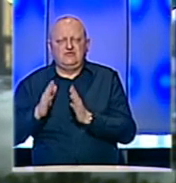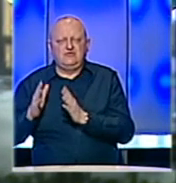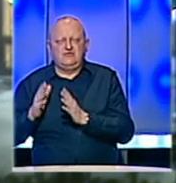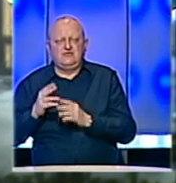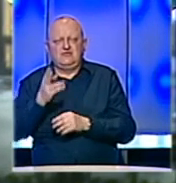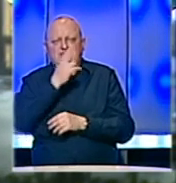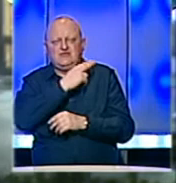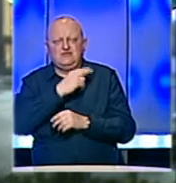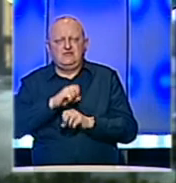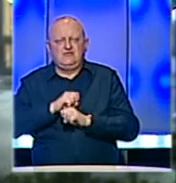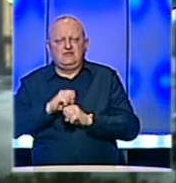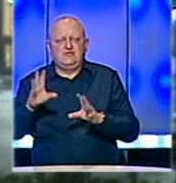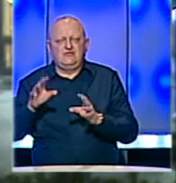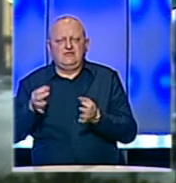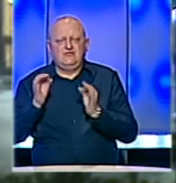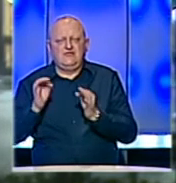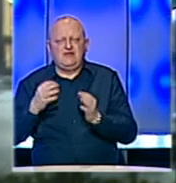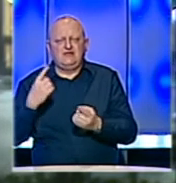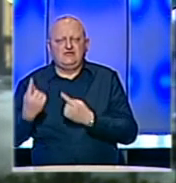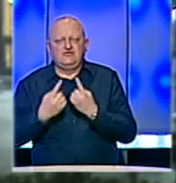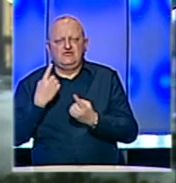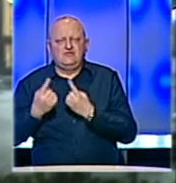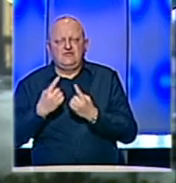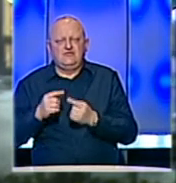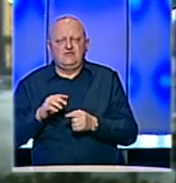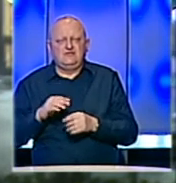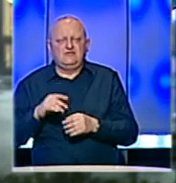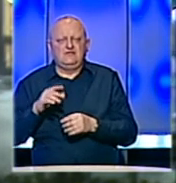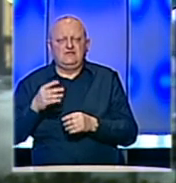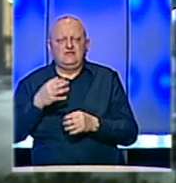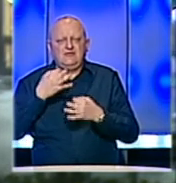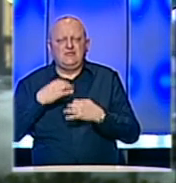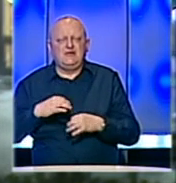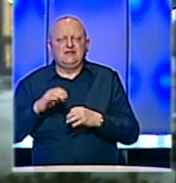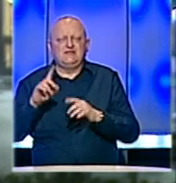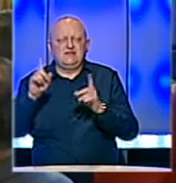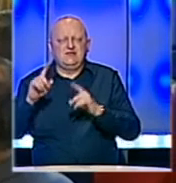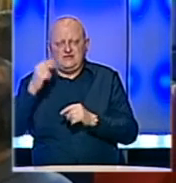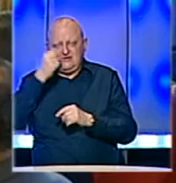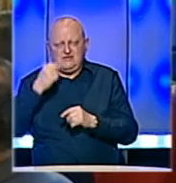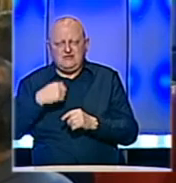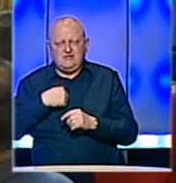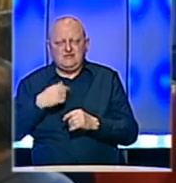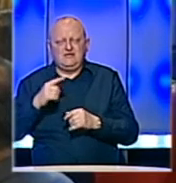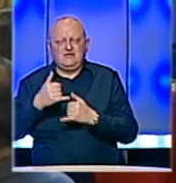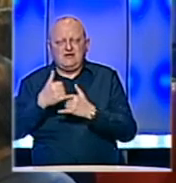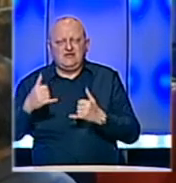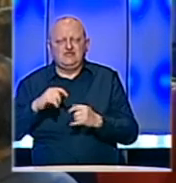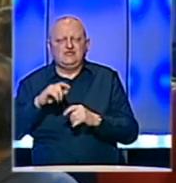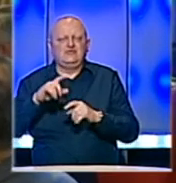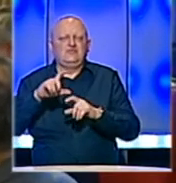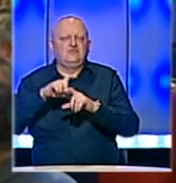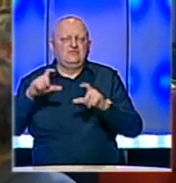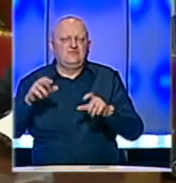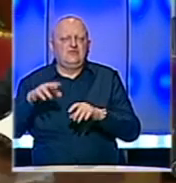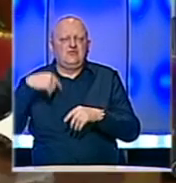nadležnostima proglasi i vanredno stanje. Prema oceni predsjednice Željke Cvjanović, ni građani, ni poslovni subjekti u